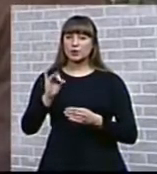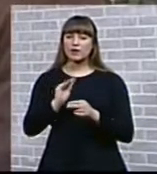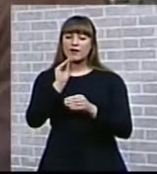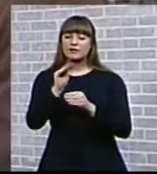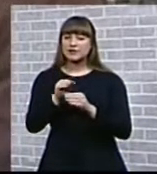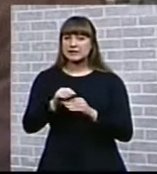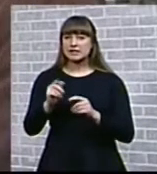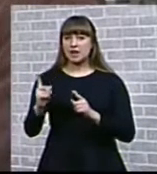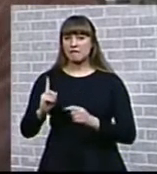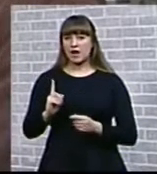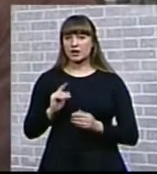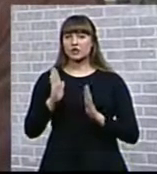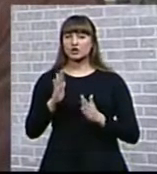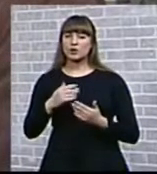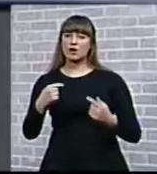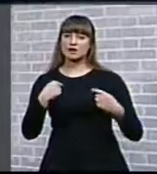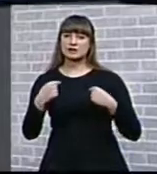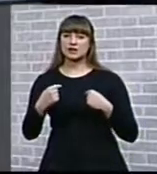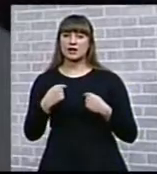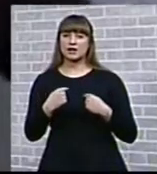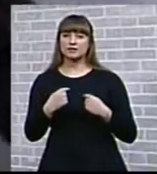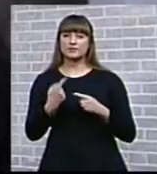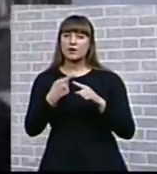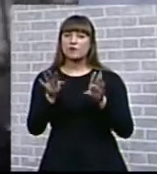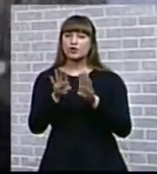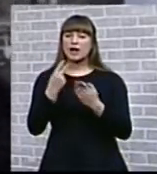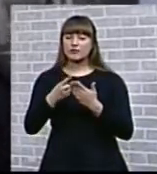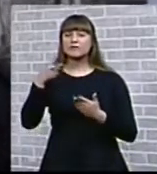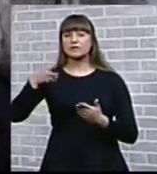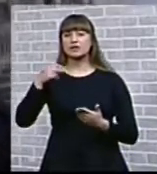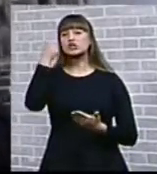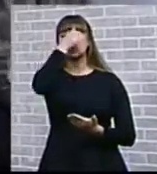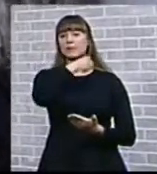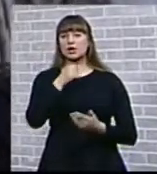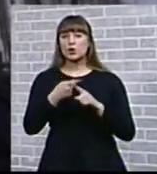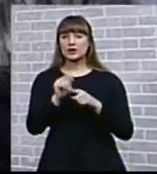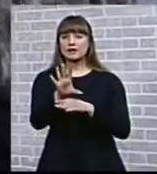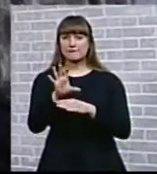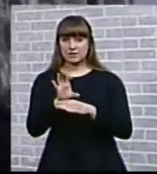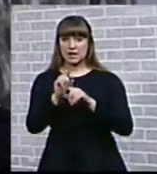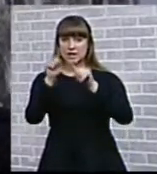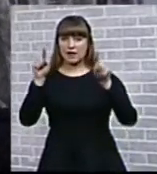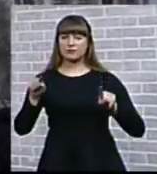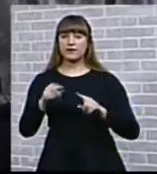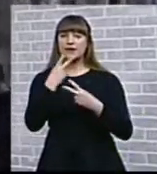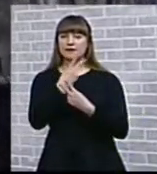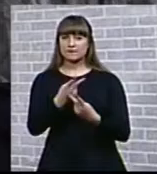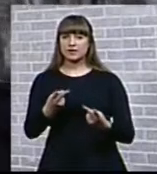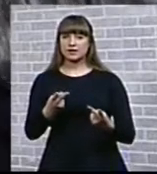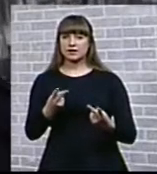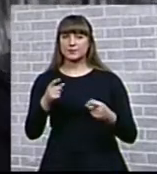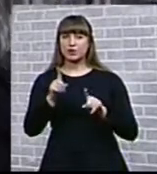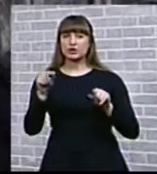охраны списки здание только страдает. Вот так вот он выглядел в 2000 году. На этой фотографии видно, что он